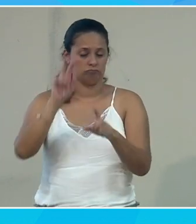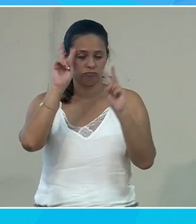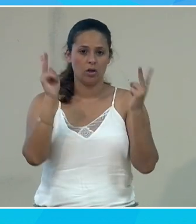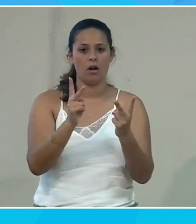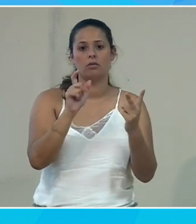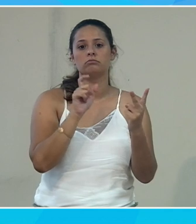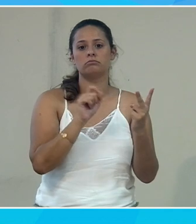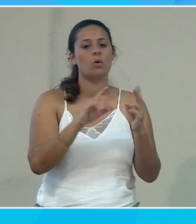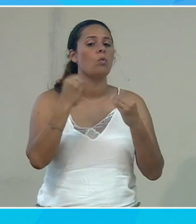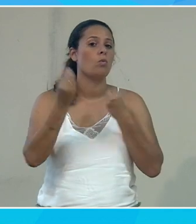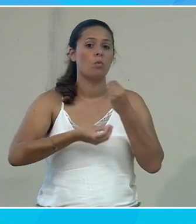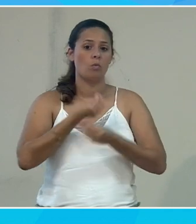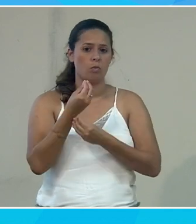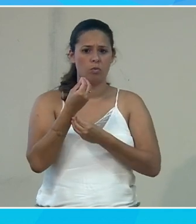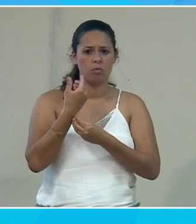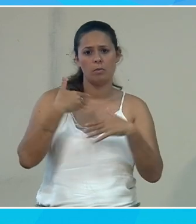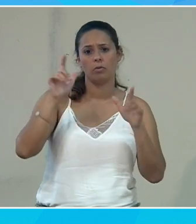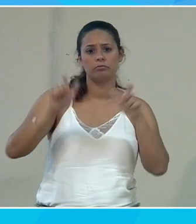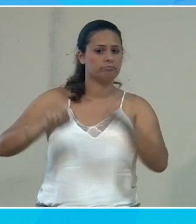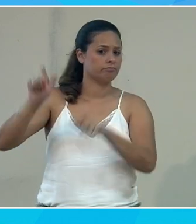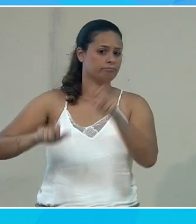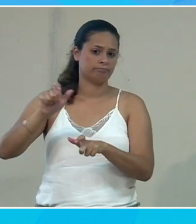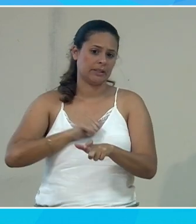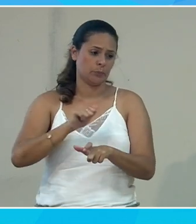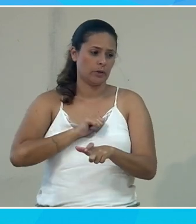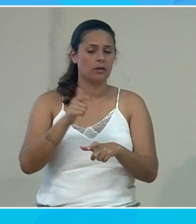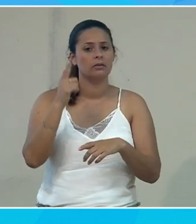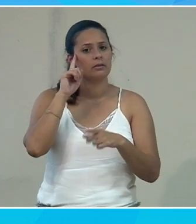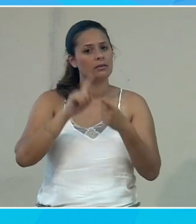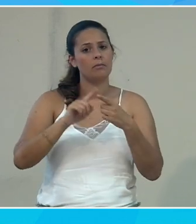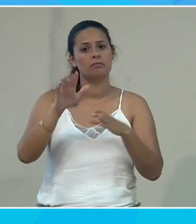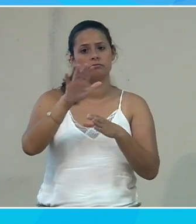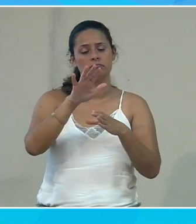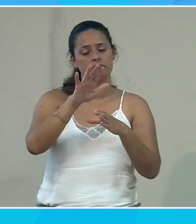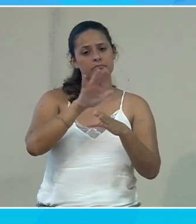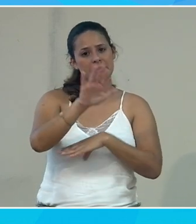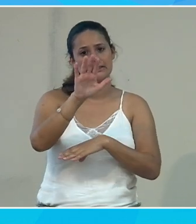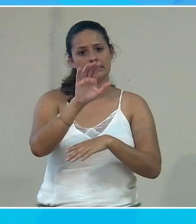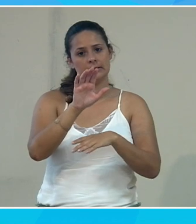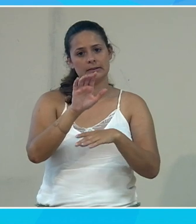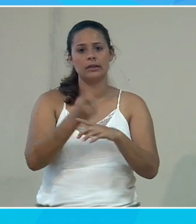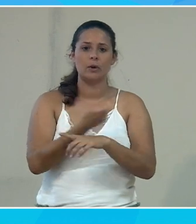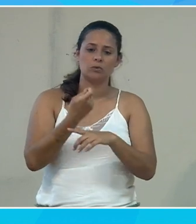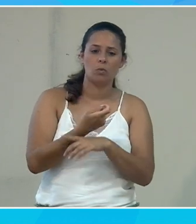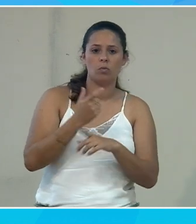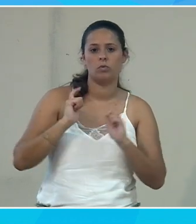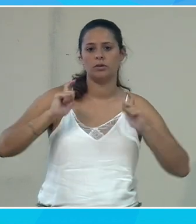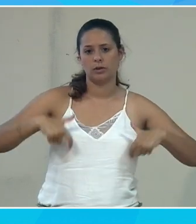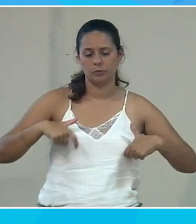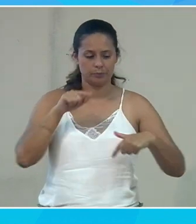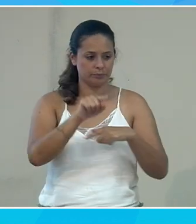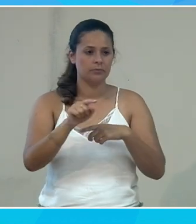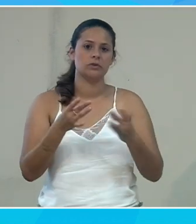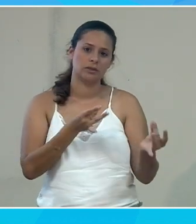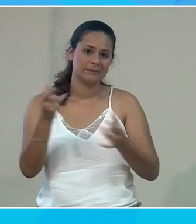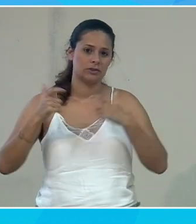générale, donc tout le monde, même les particuliers. Et dans les domaines autour de l'éducation, parce qu'il faut quelque part sensibiliser